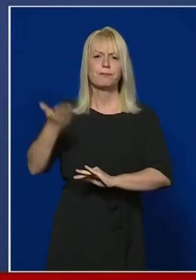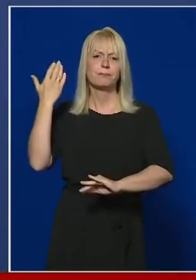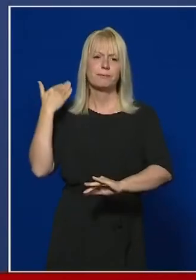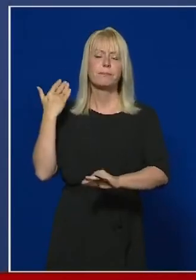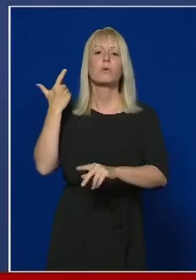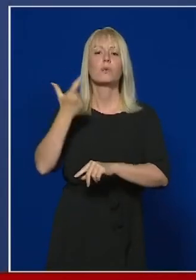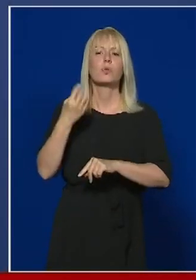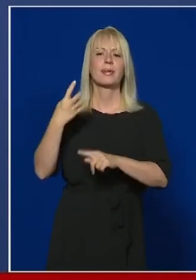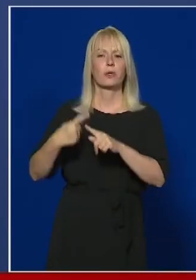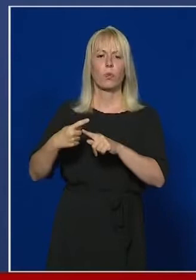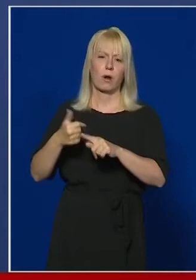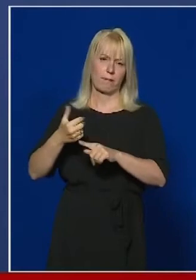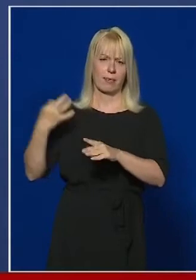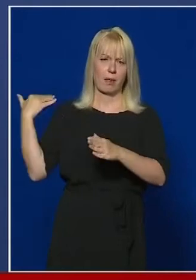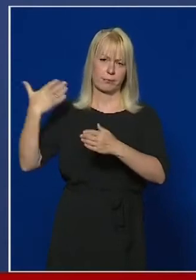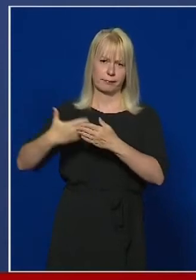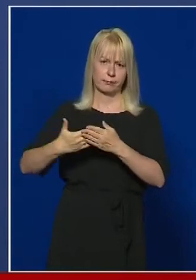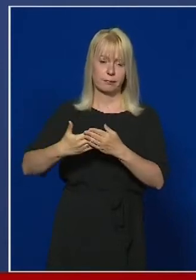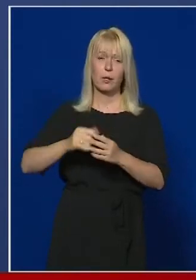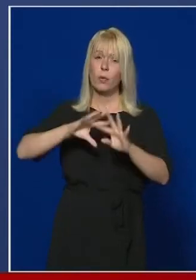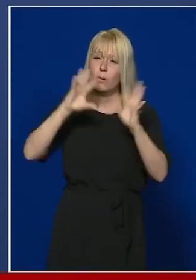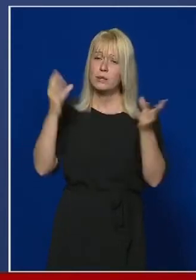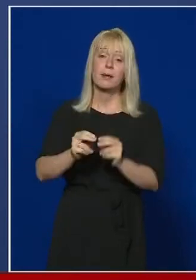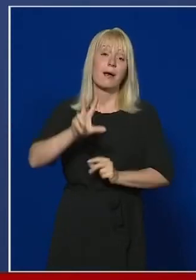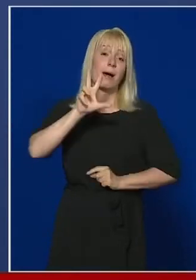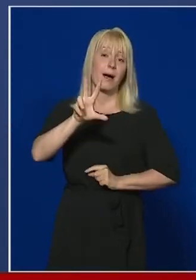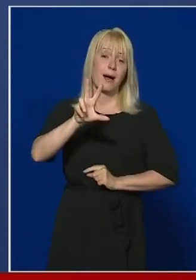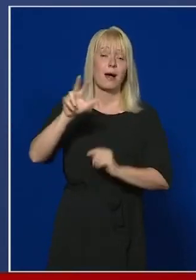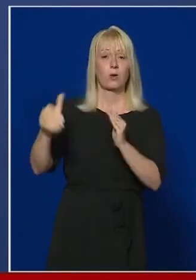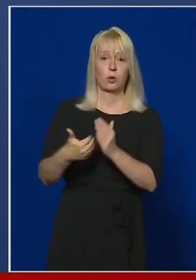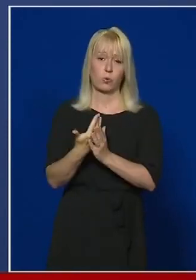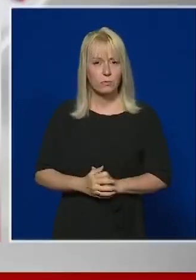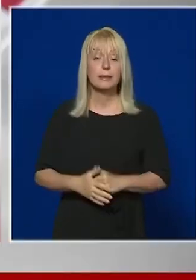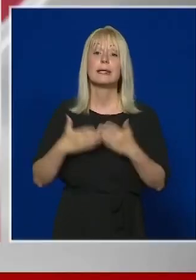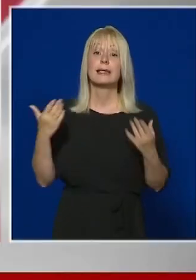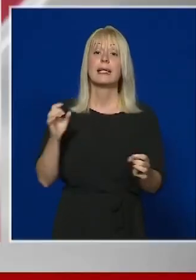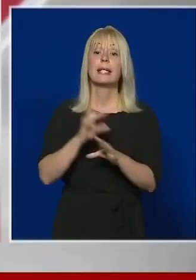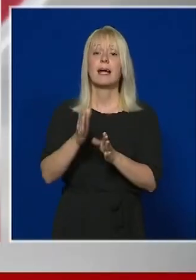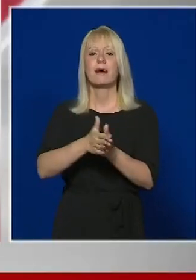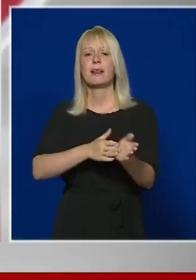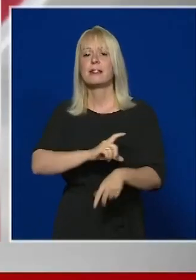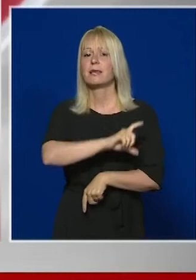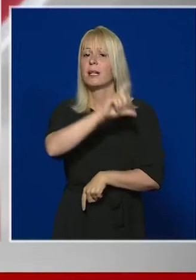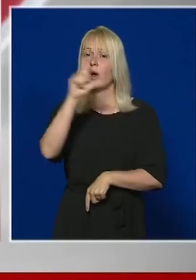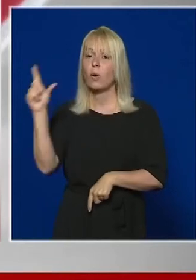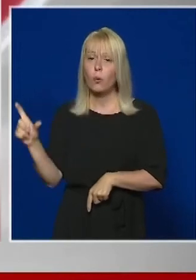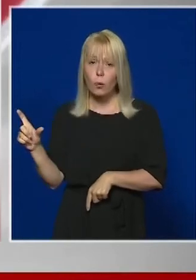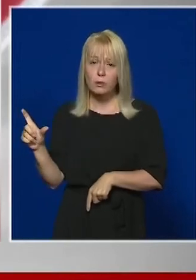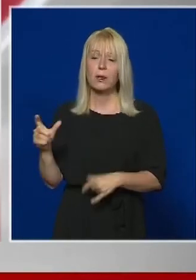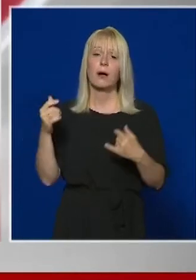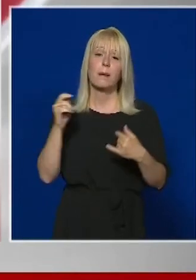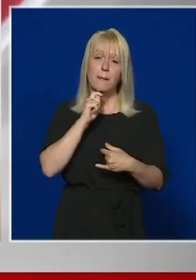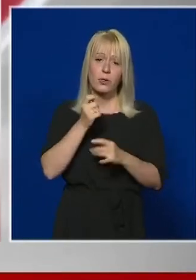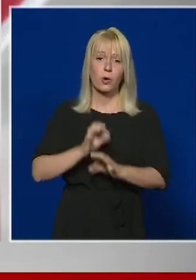így 4.017 főre nőtt az országban beazonosított fertőzöttek száma. Elhúnyt két idős, krónikus beteg,